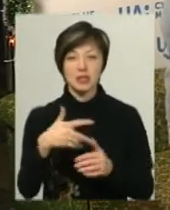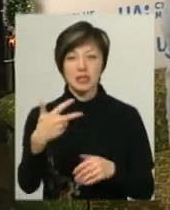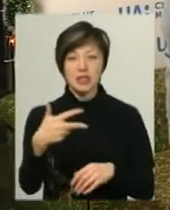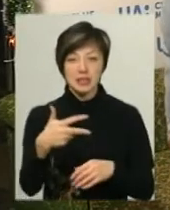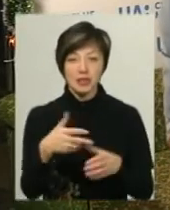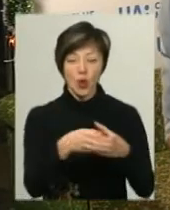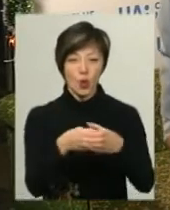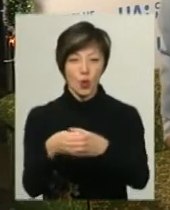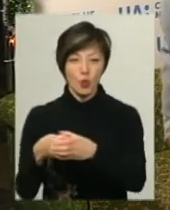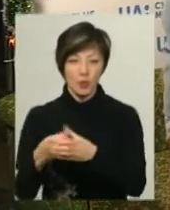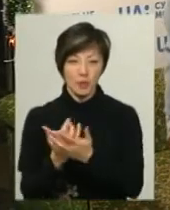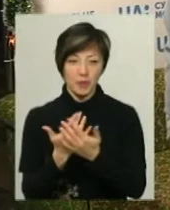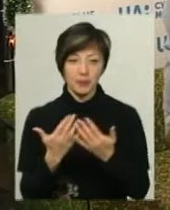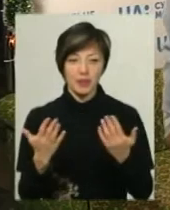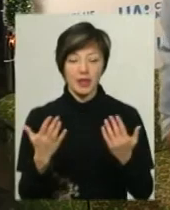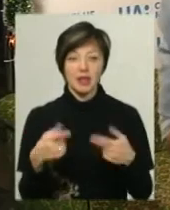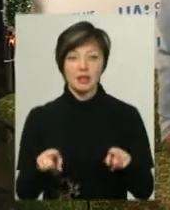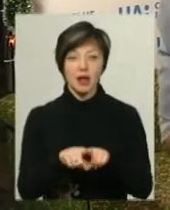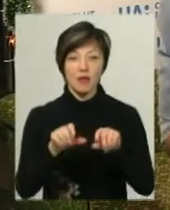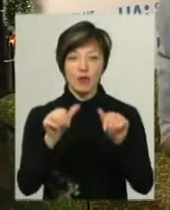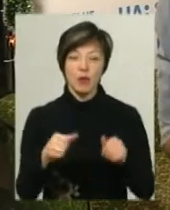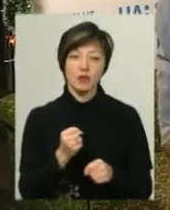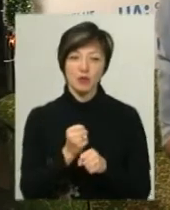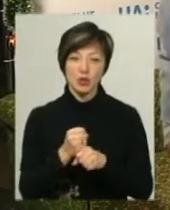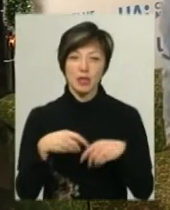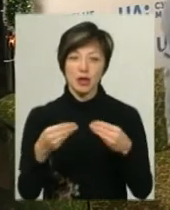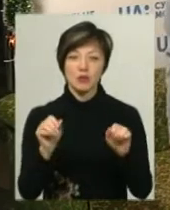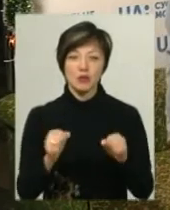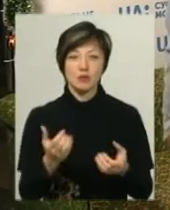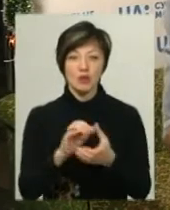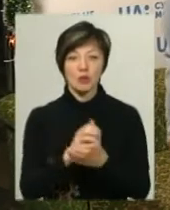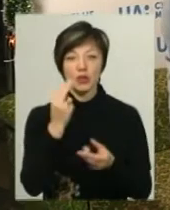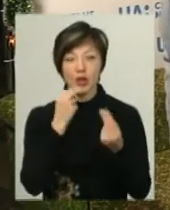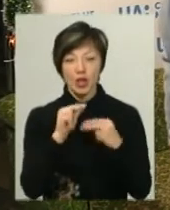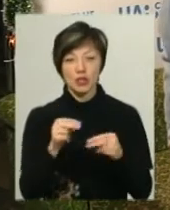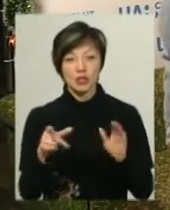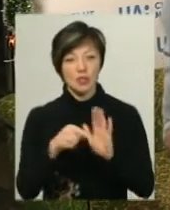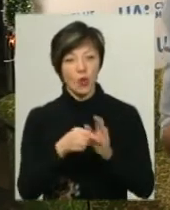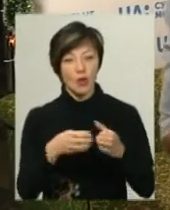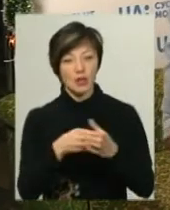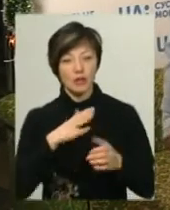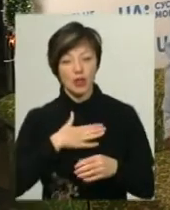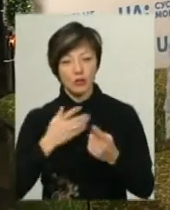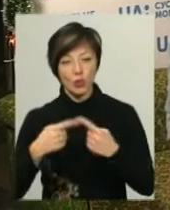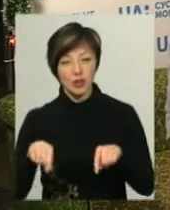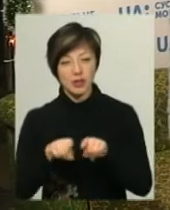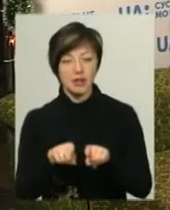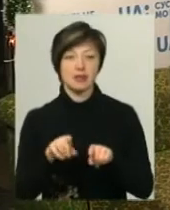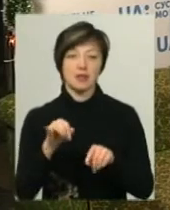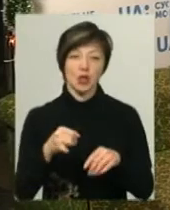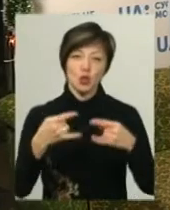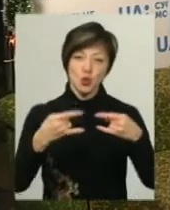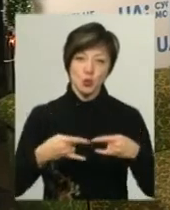ескурсійних груп. І такий формат роботи дає можливість познайомитися краще із колективом, із нашою організацією роботи,